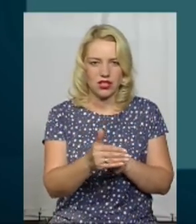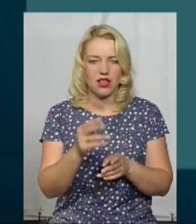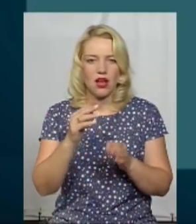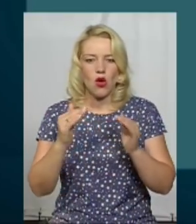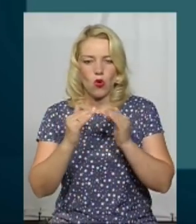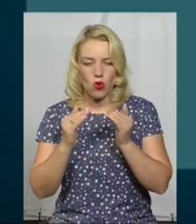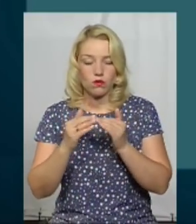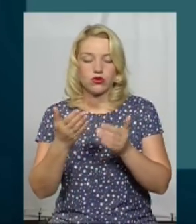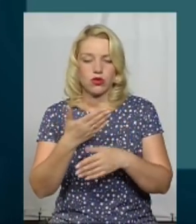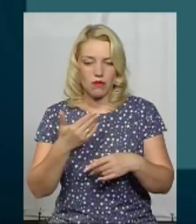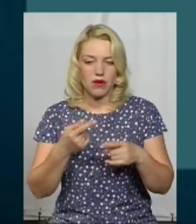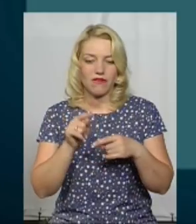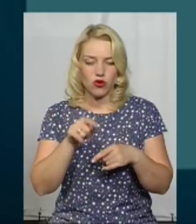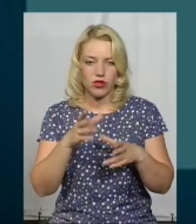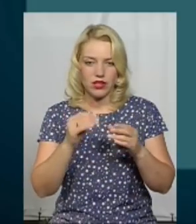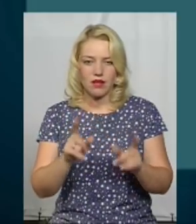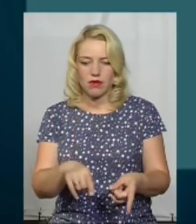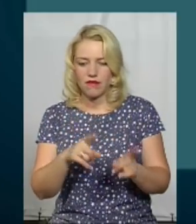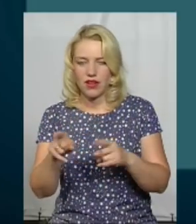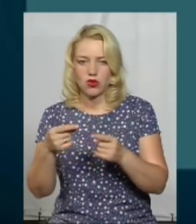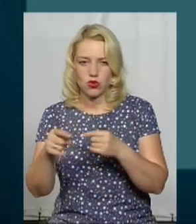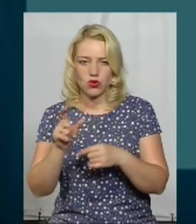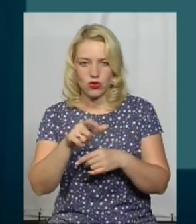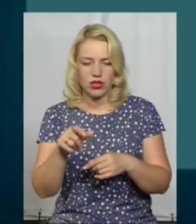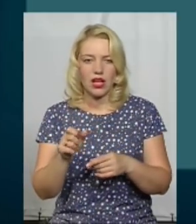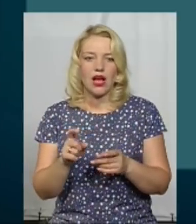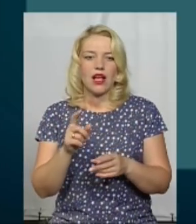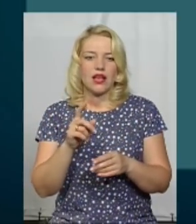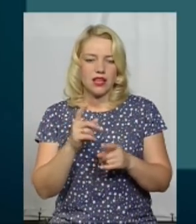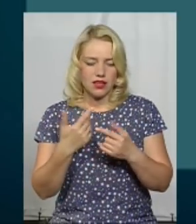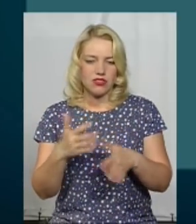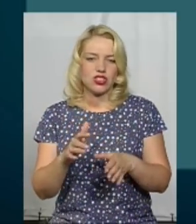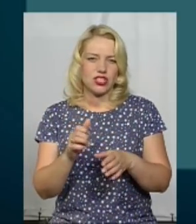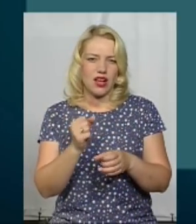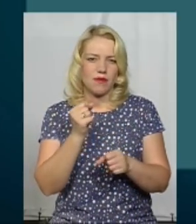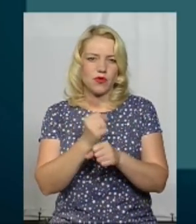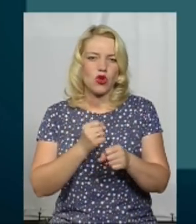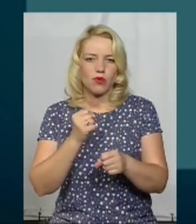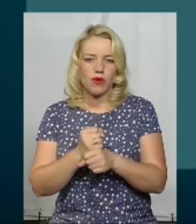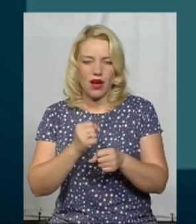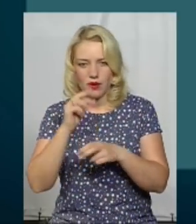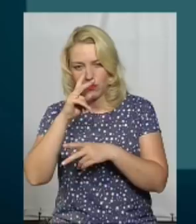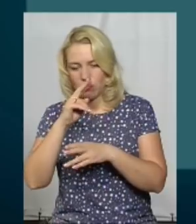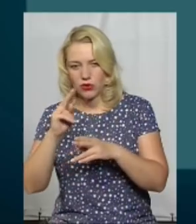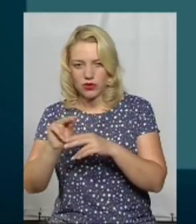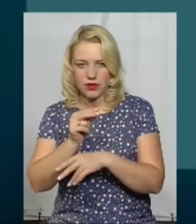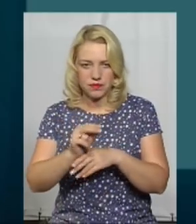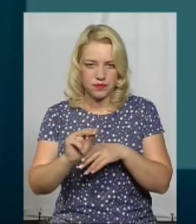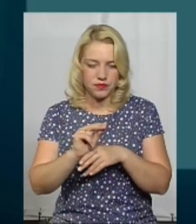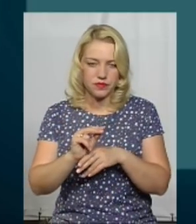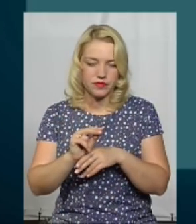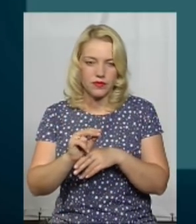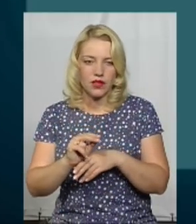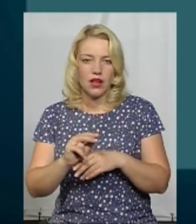самого дня ми перевели вже під опічник, хоча вже потім дещо доробляємо, вже в процесі, коли вони знаходяться там, доробляємо.